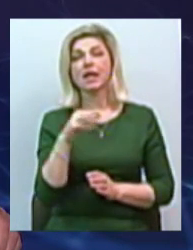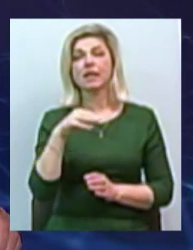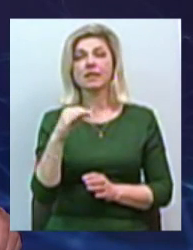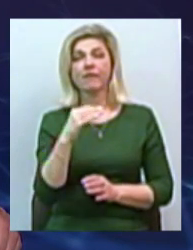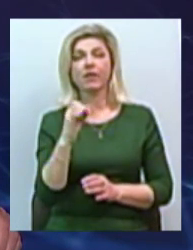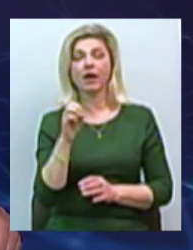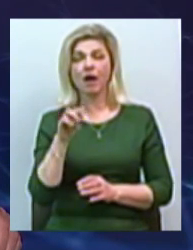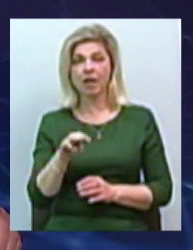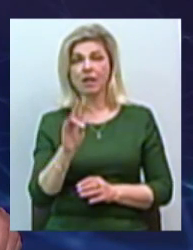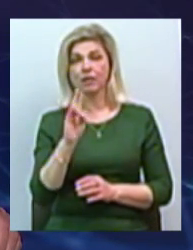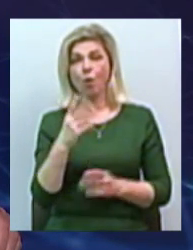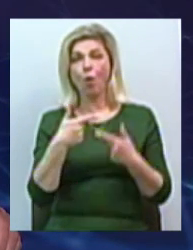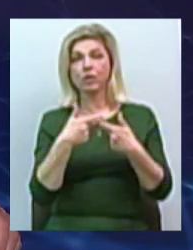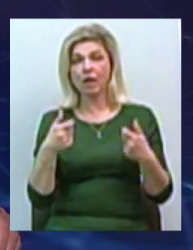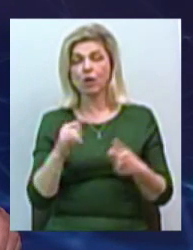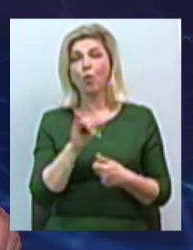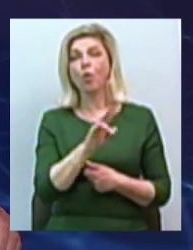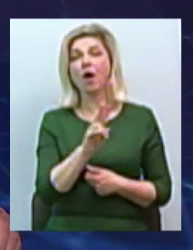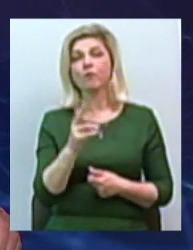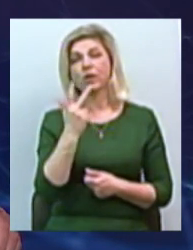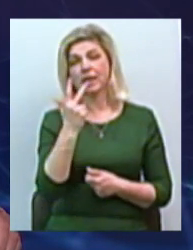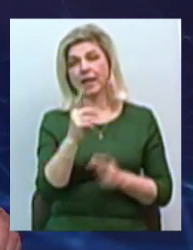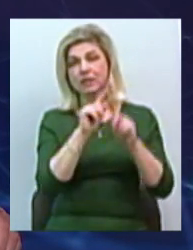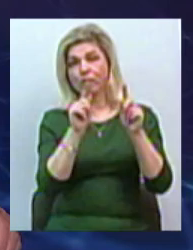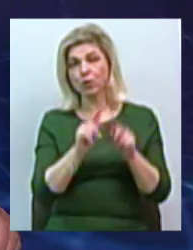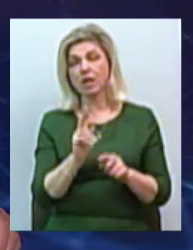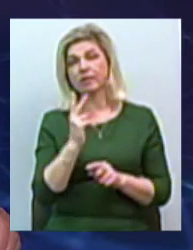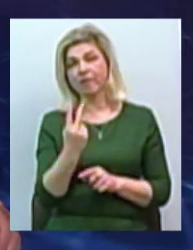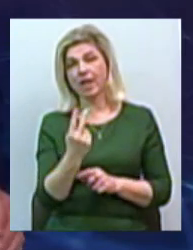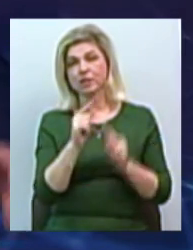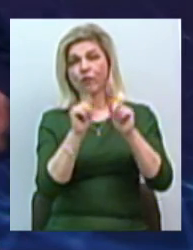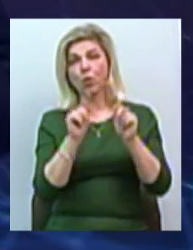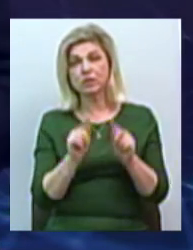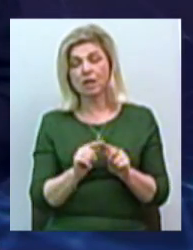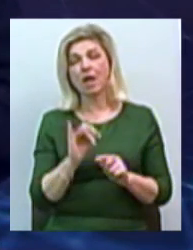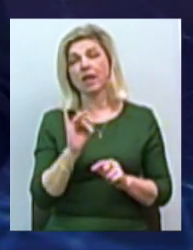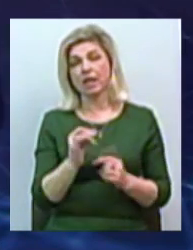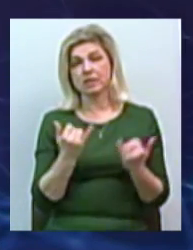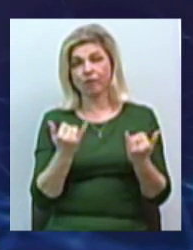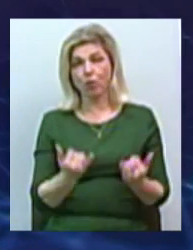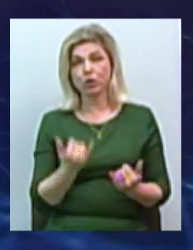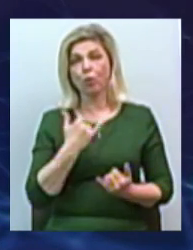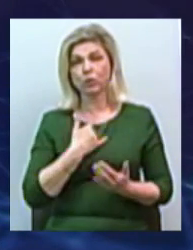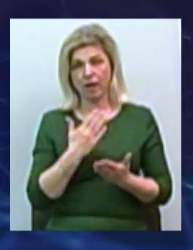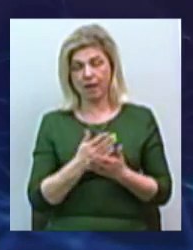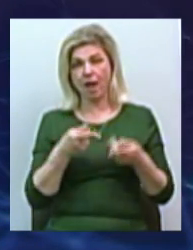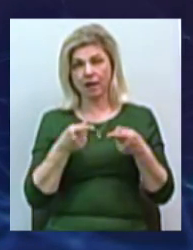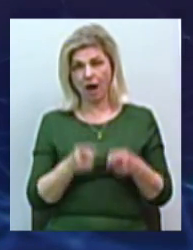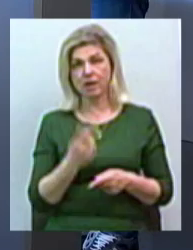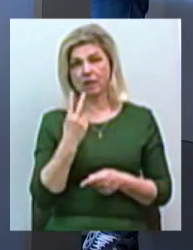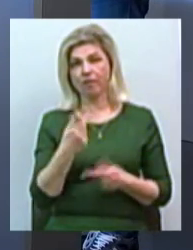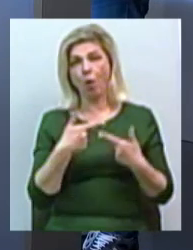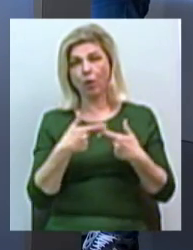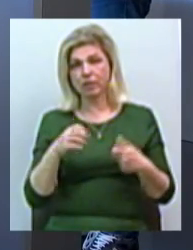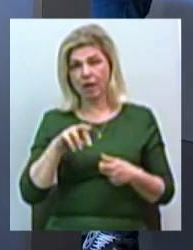Николаївських отелей, у кого там 3 зв'здочки, у кого 2 зв'здочки, і тому подобне. Т на сьогоднішній день у нас є реально 2 отеля,